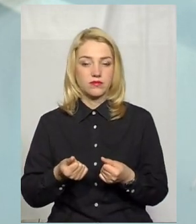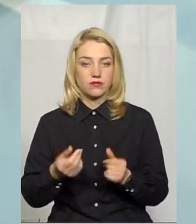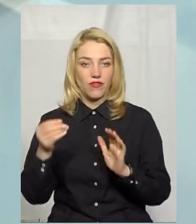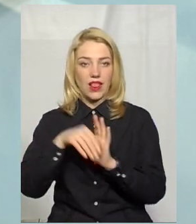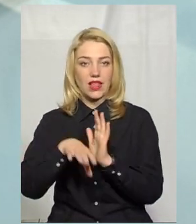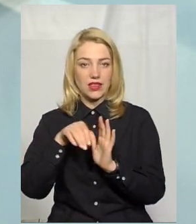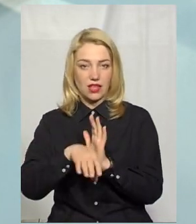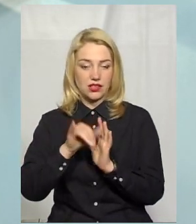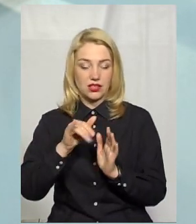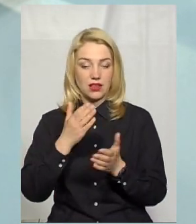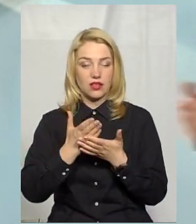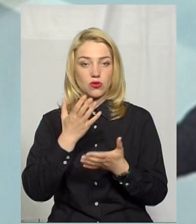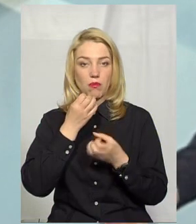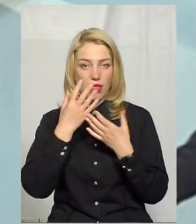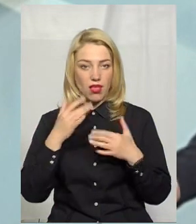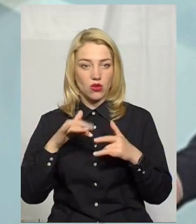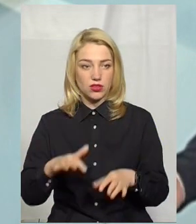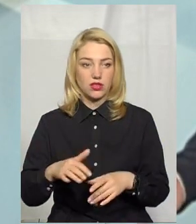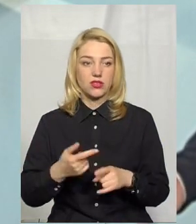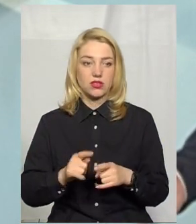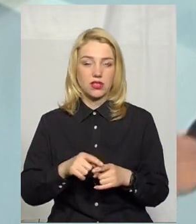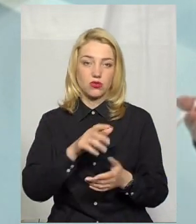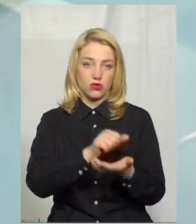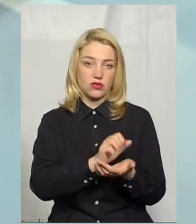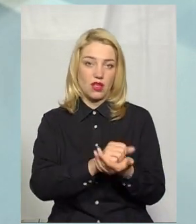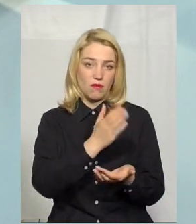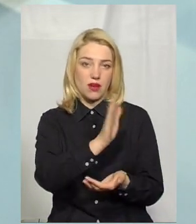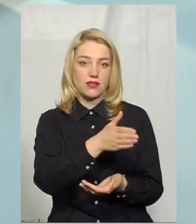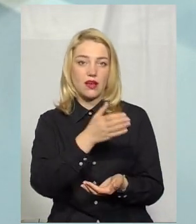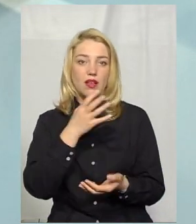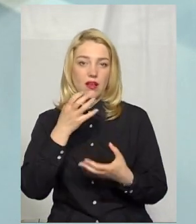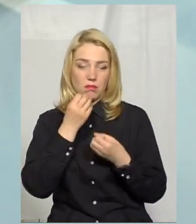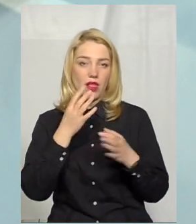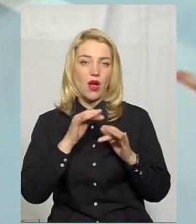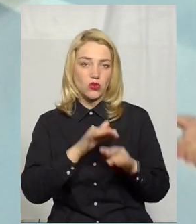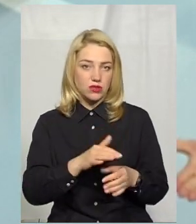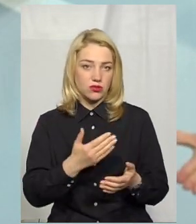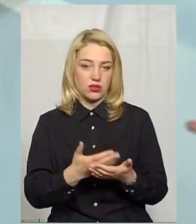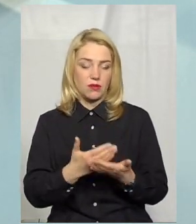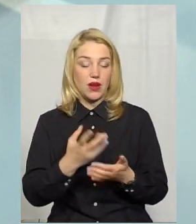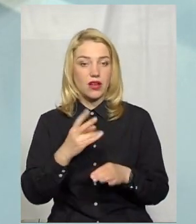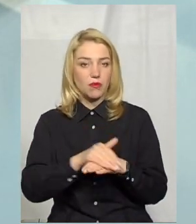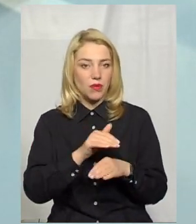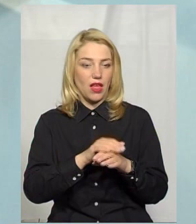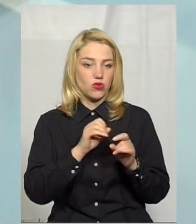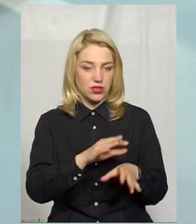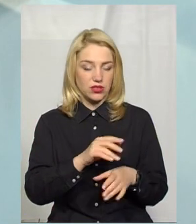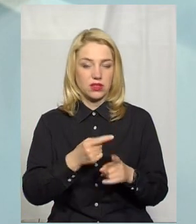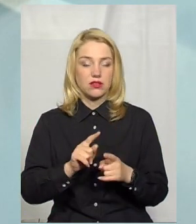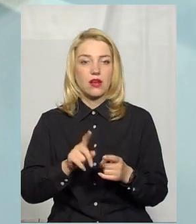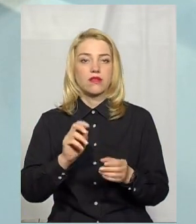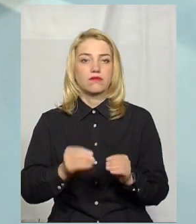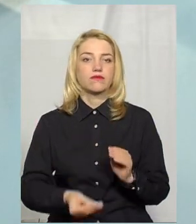І є благодійництво, якщо хочеться займатися благодійництво, займається благодійництво. Тут проблем немає. А якщо депутат займається благодійництвом, і це виставляє